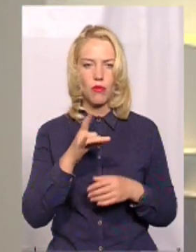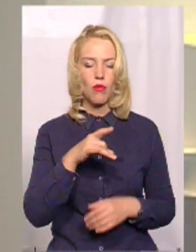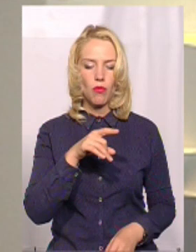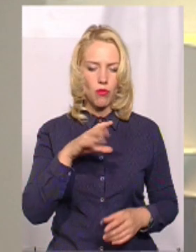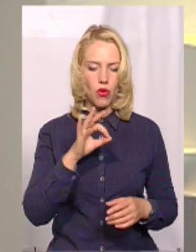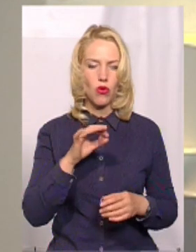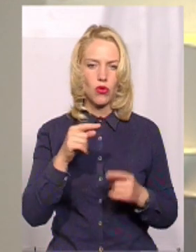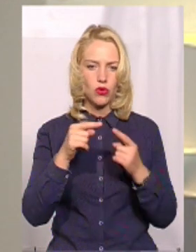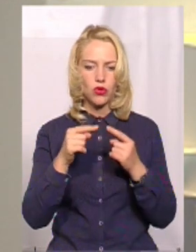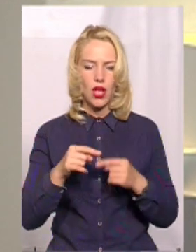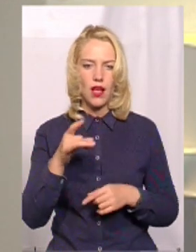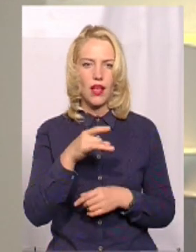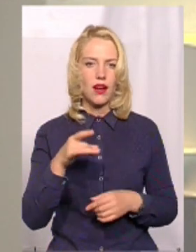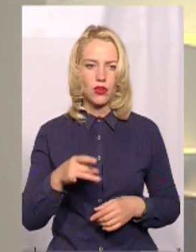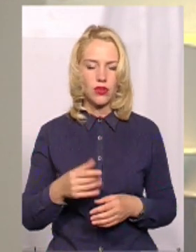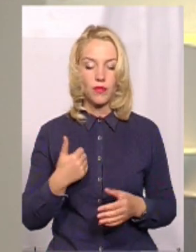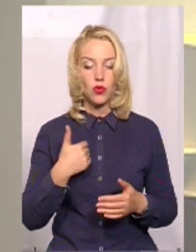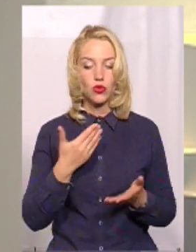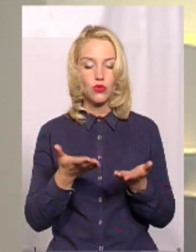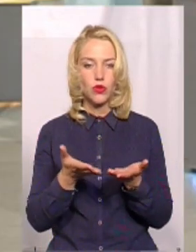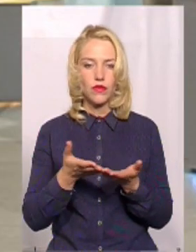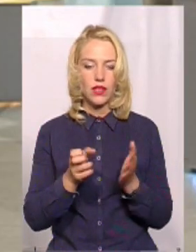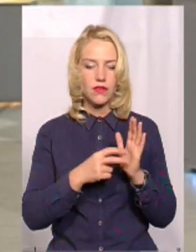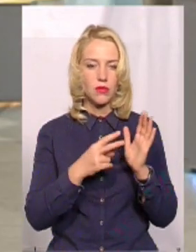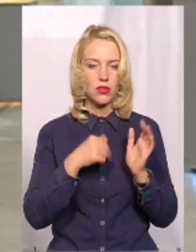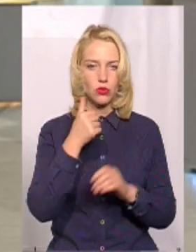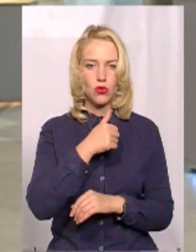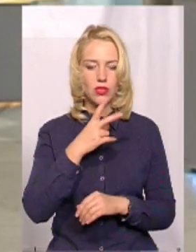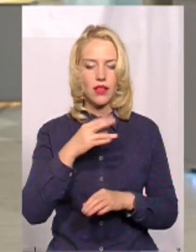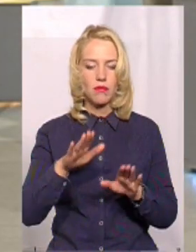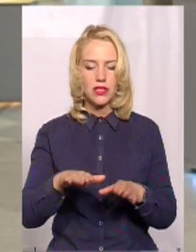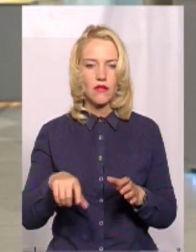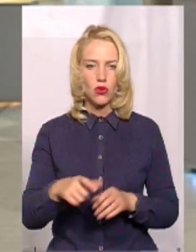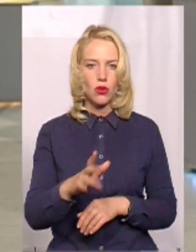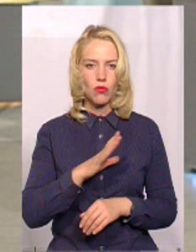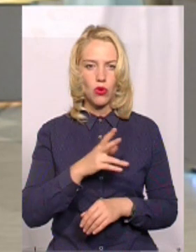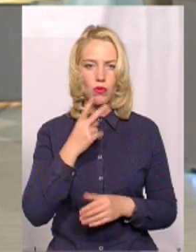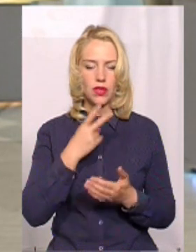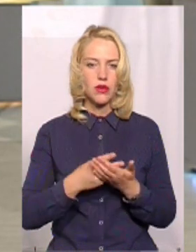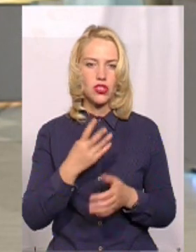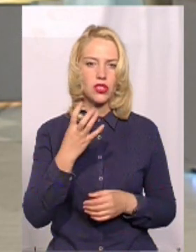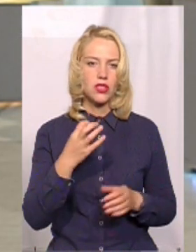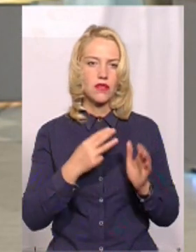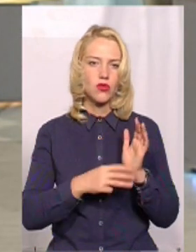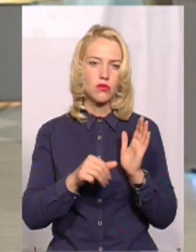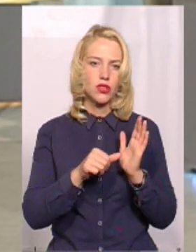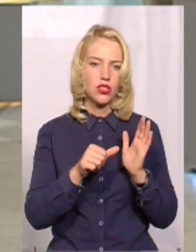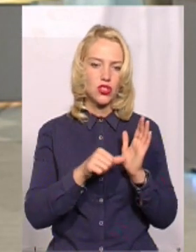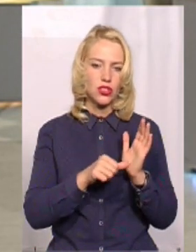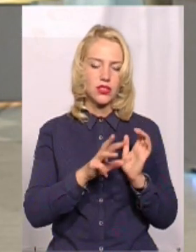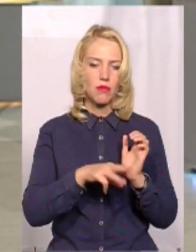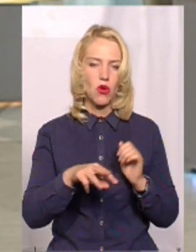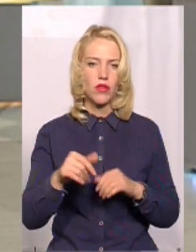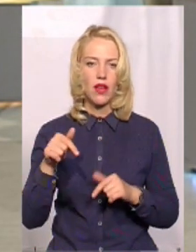районах. Хочу порівняти, у 18-му на місцеві дороги було передбачено 456 мільйонів, а в цьому році